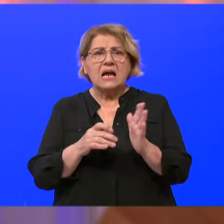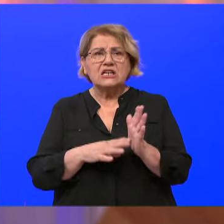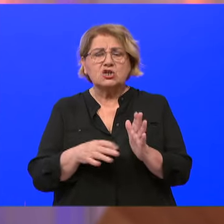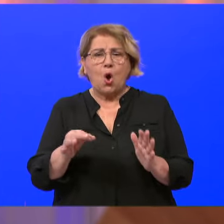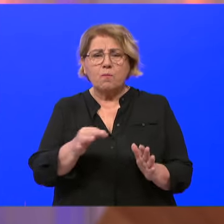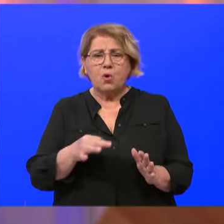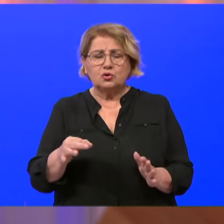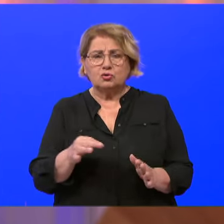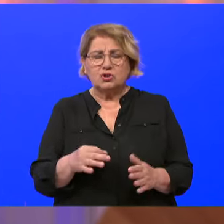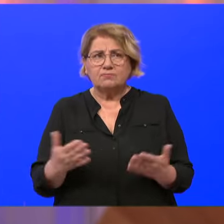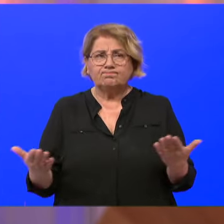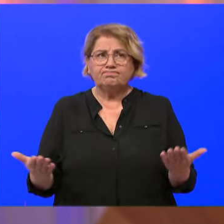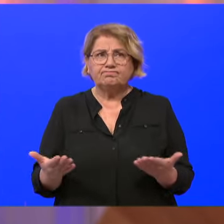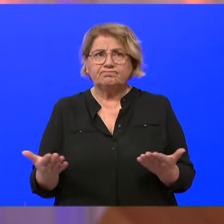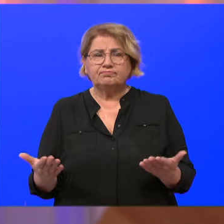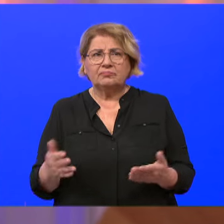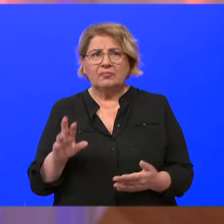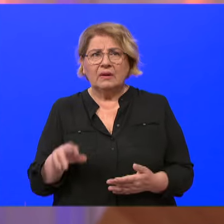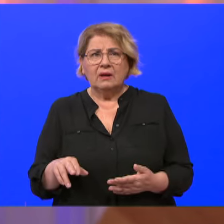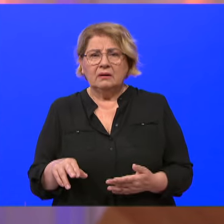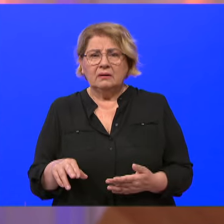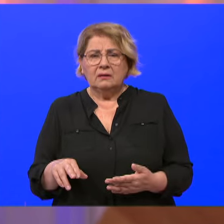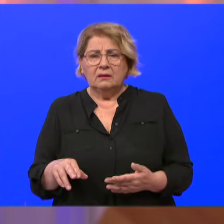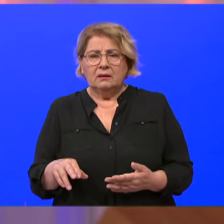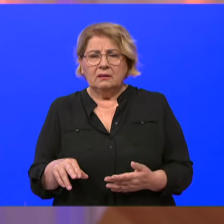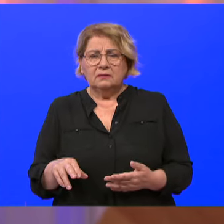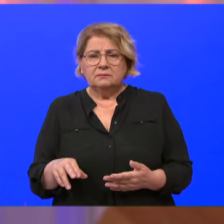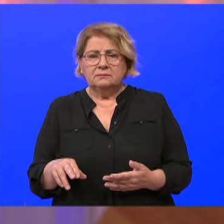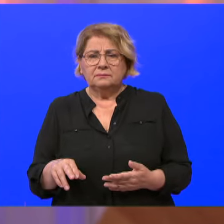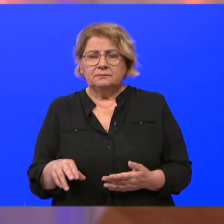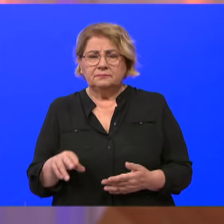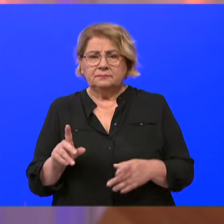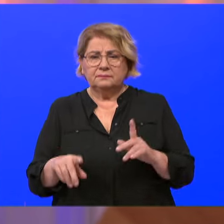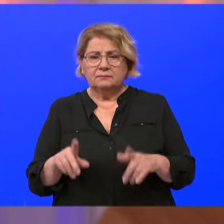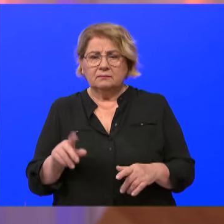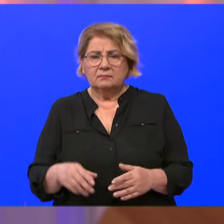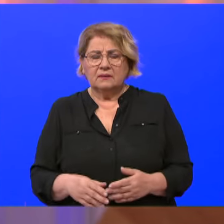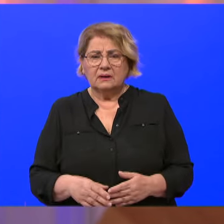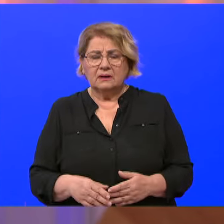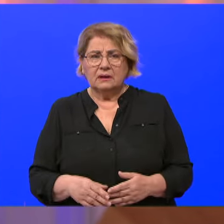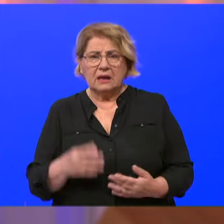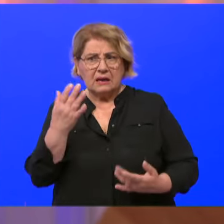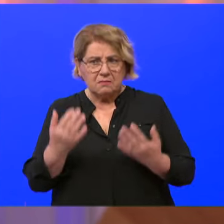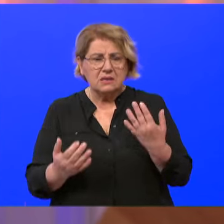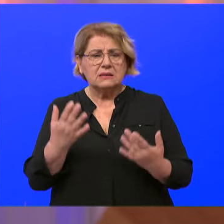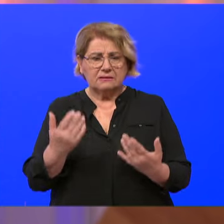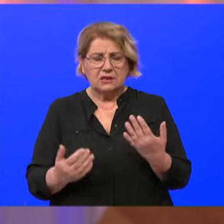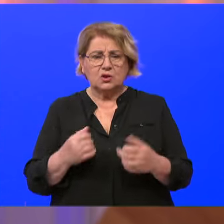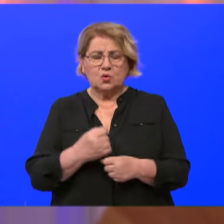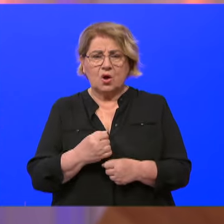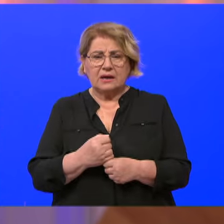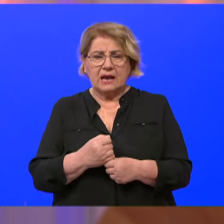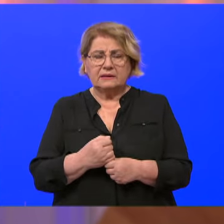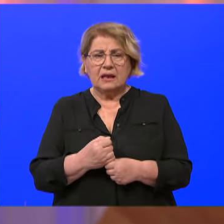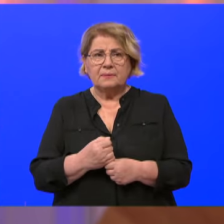negdje imam neke statističke podatke, dakle,